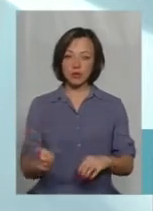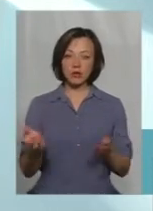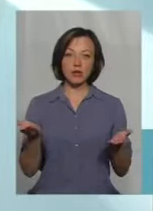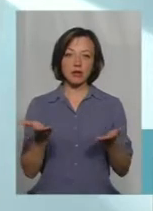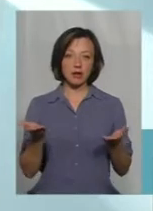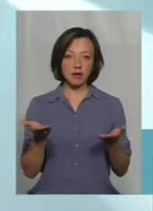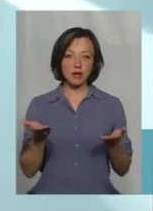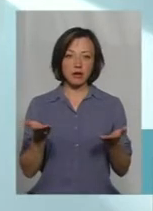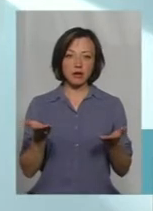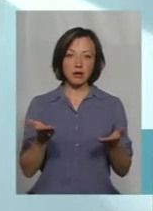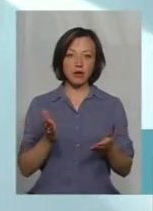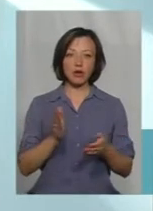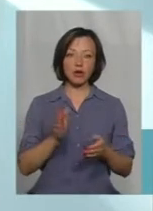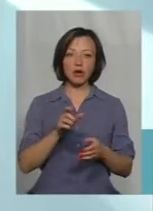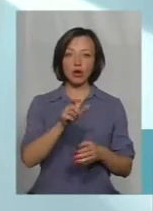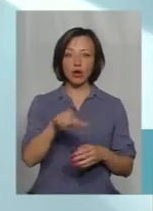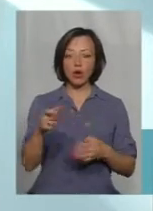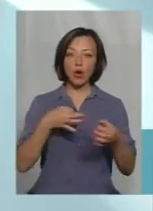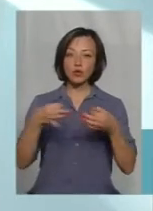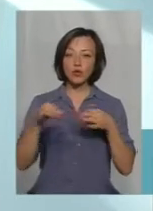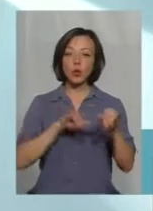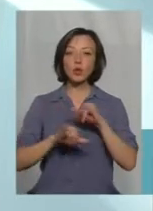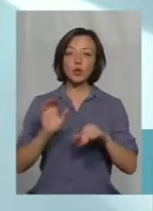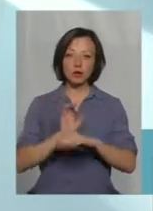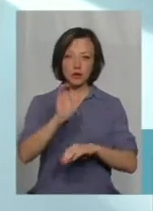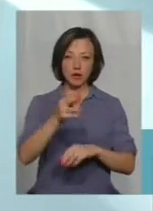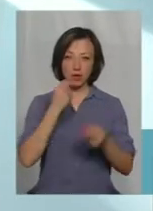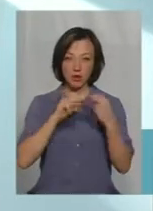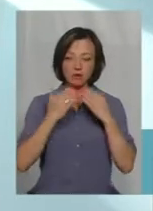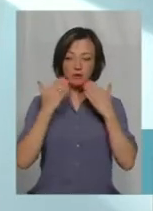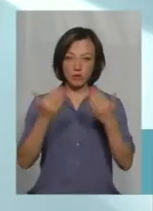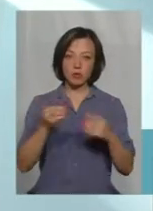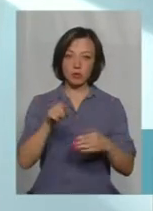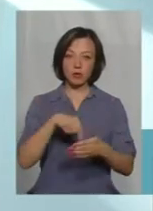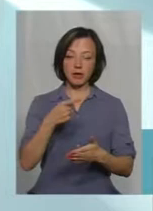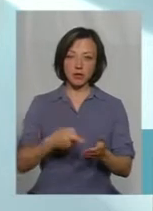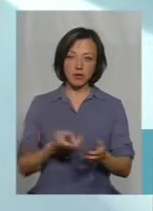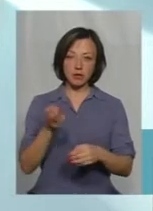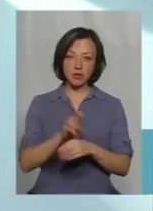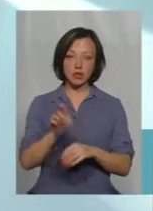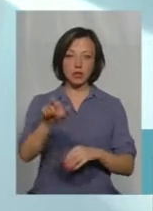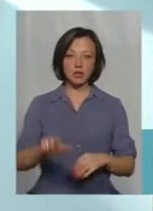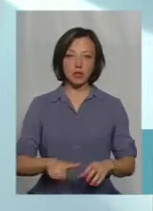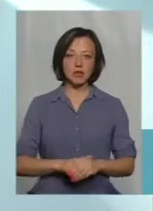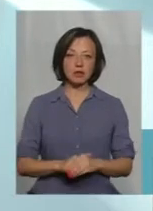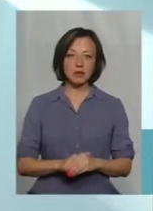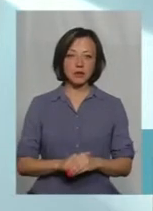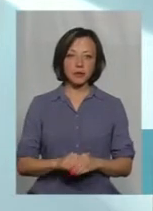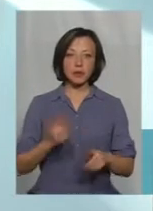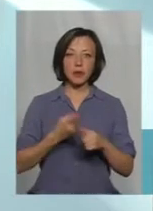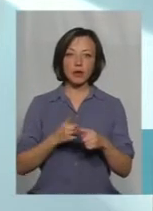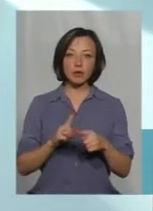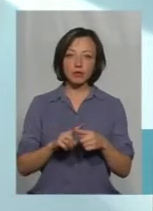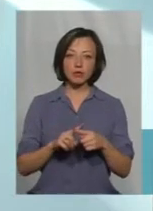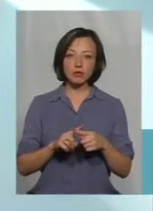людей консультує, до якого спеціаліста краще звернутися з тим питанням, з яким прийшла людина. Тому